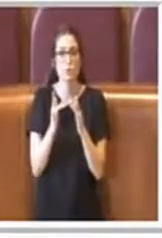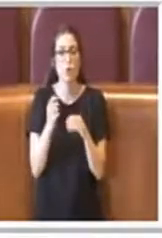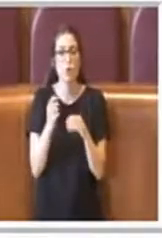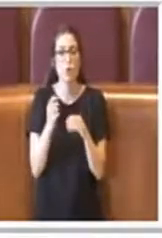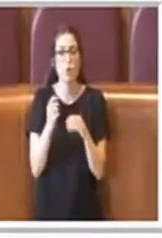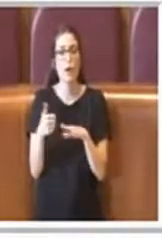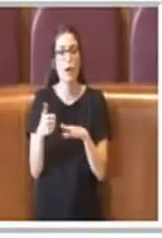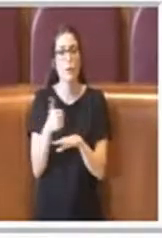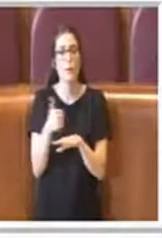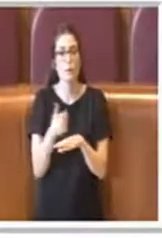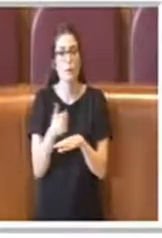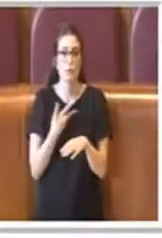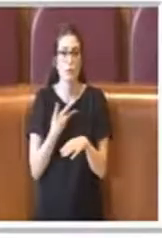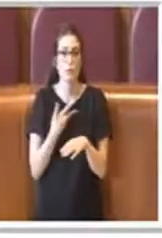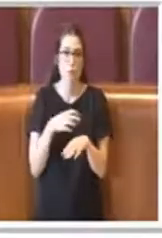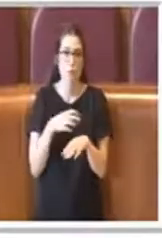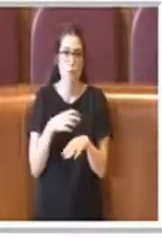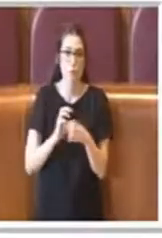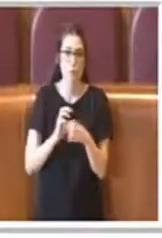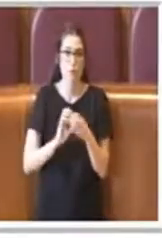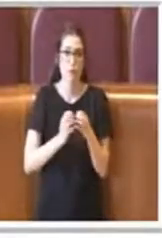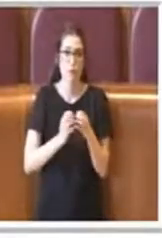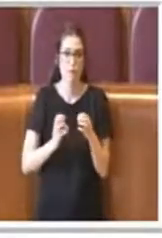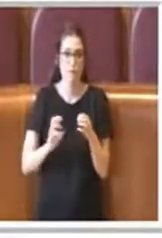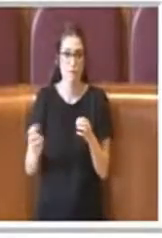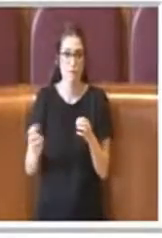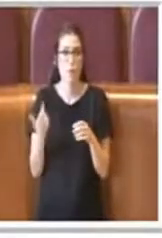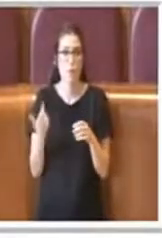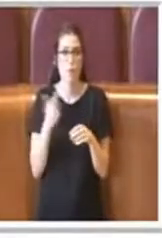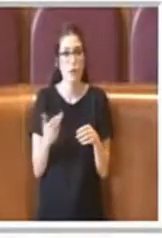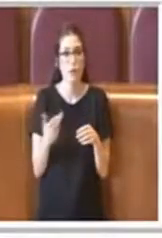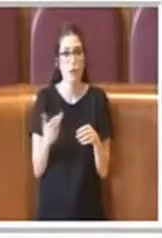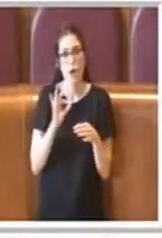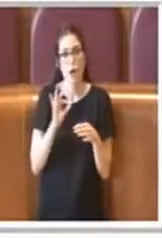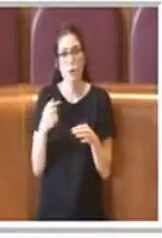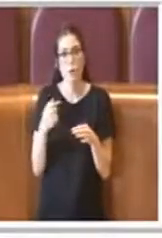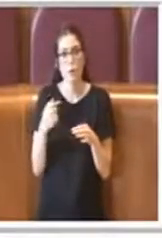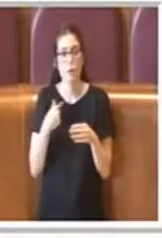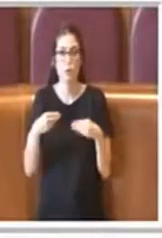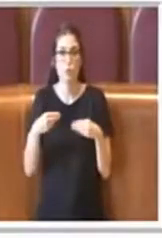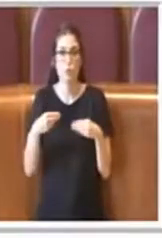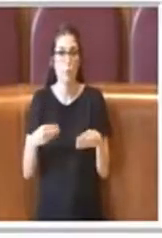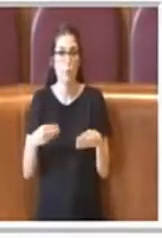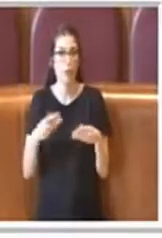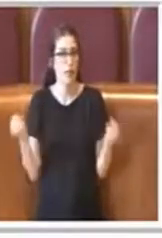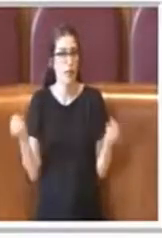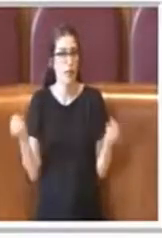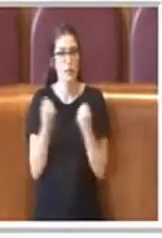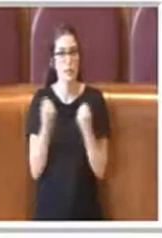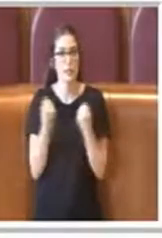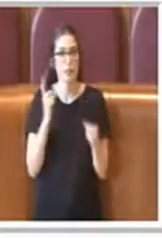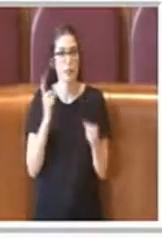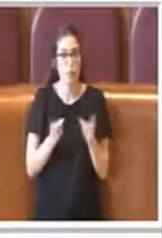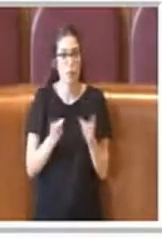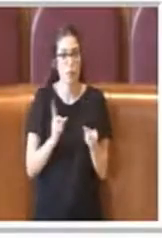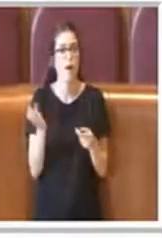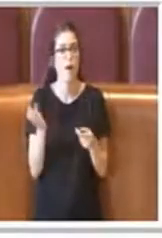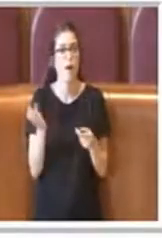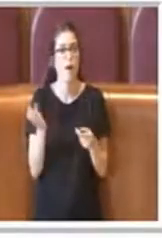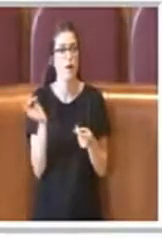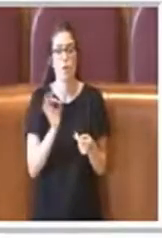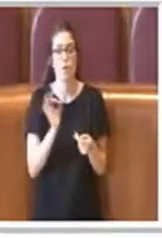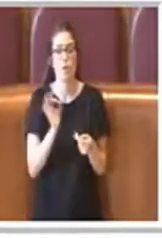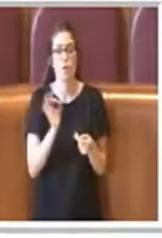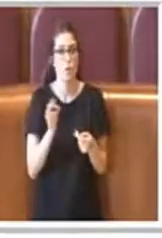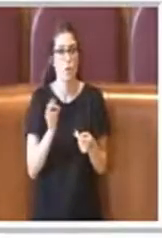centinaia di migliaia di consulta anche perché poi a questo si affiancano tanti strumenti di iniziativa popolare come le petizioni, proposte del libro